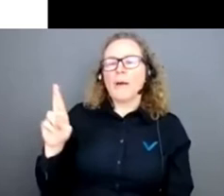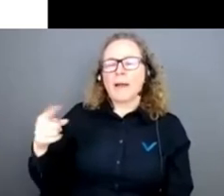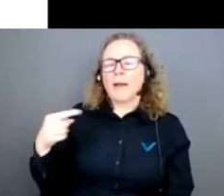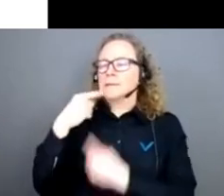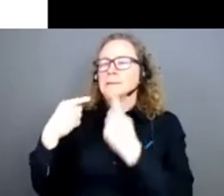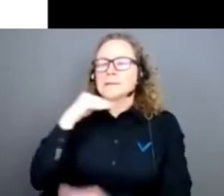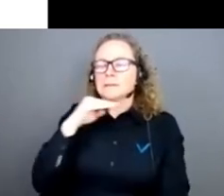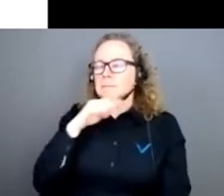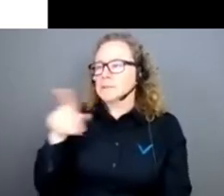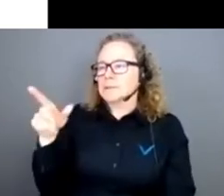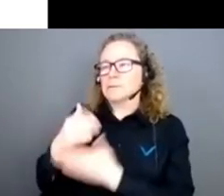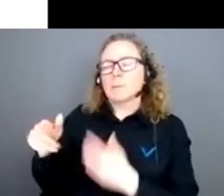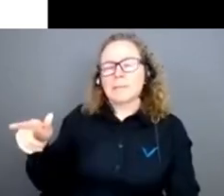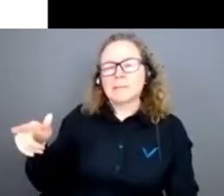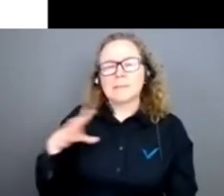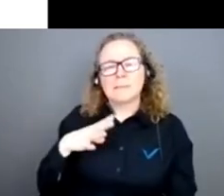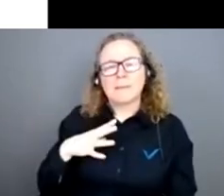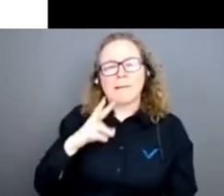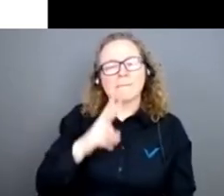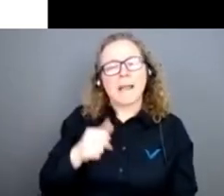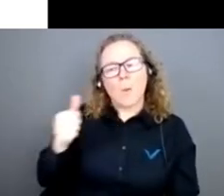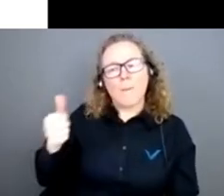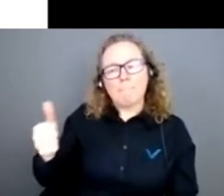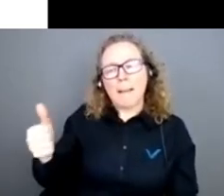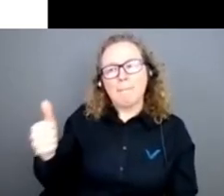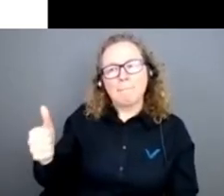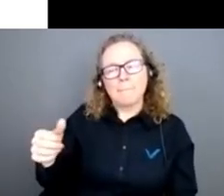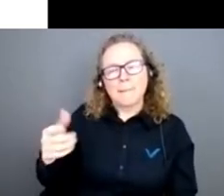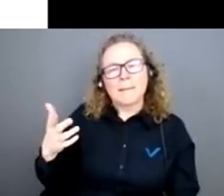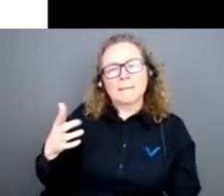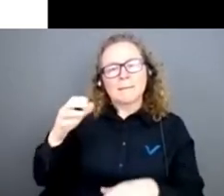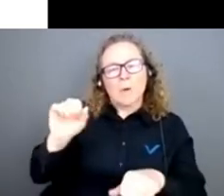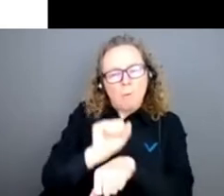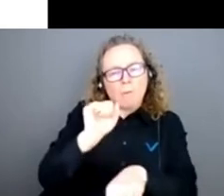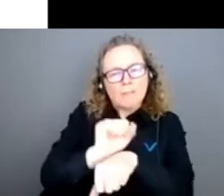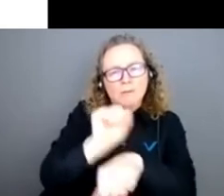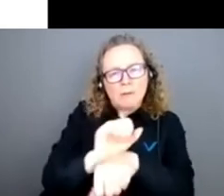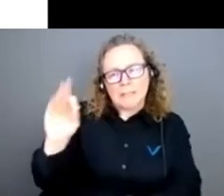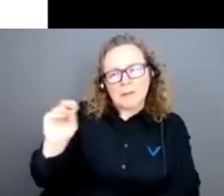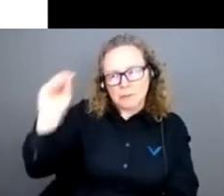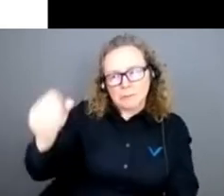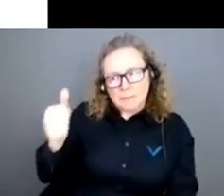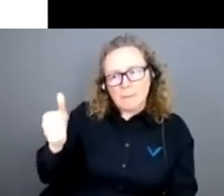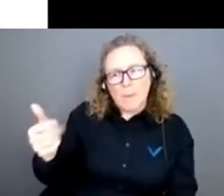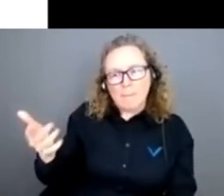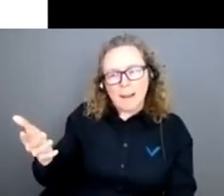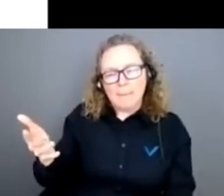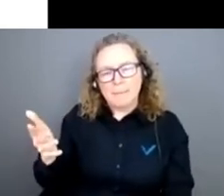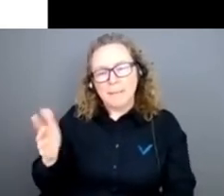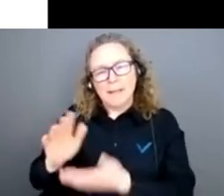même dire que c'est lui qui a fait 90% du travail qui a permis à